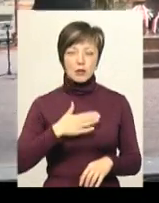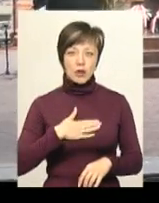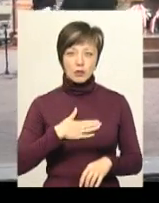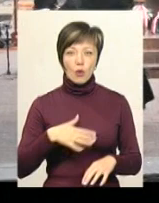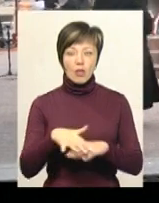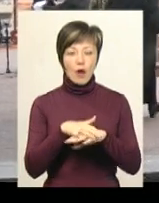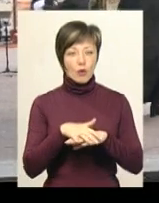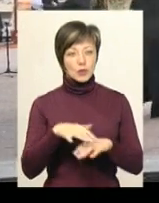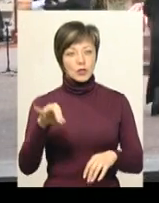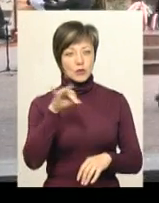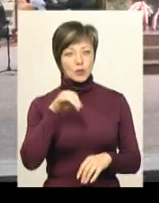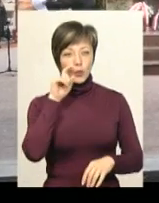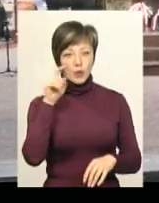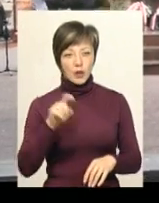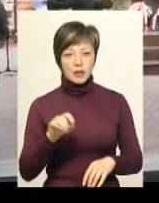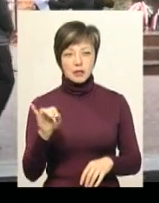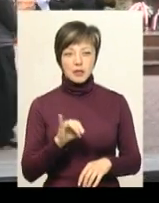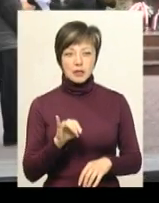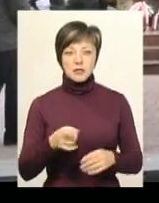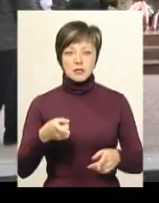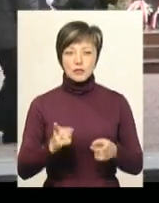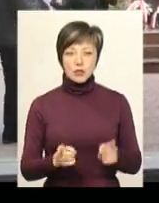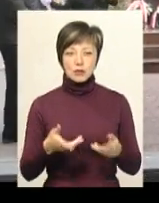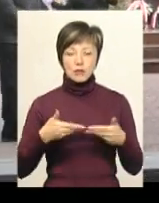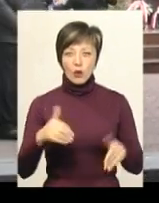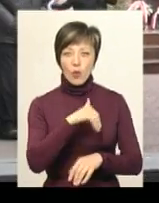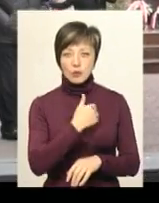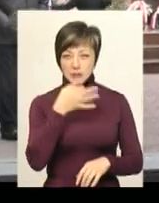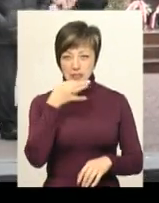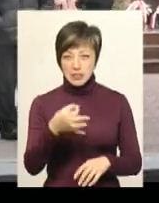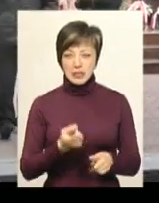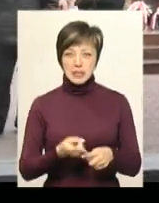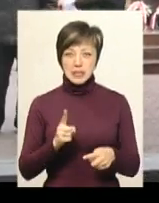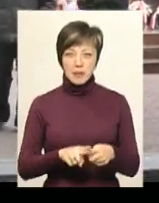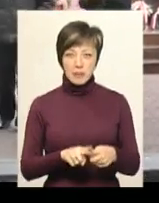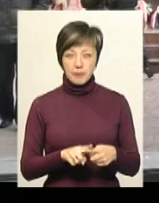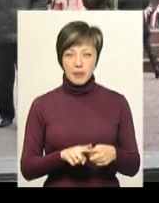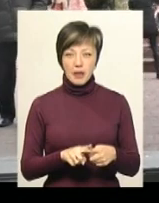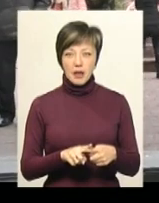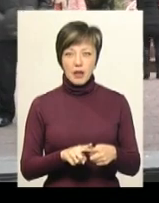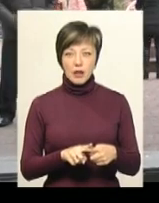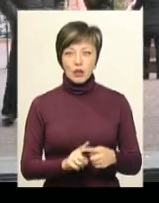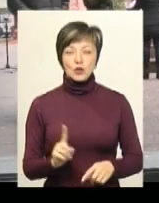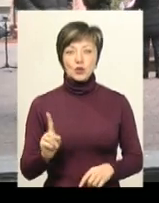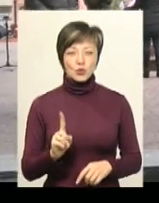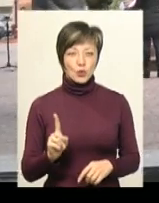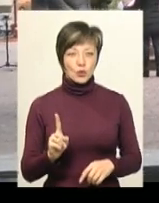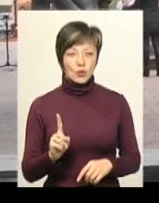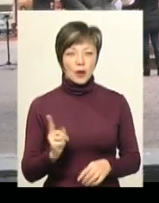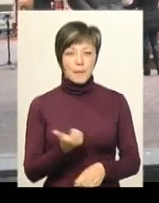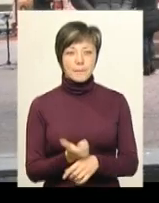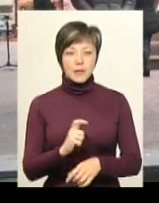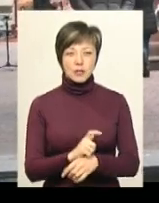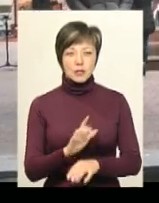народу, історію України. І, звичайно, ми хочемо сказати цим те, щоб